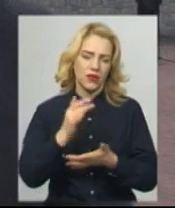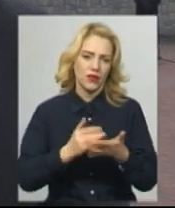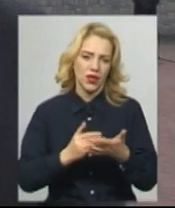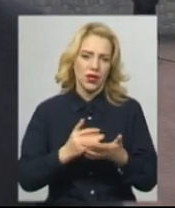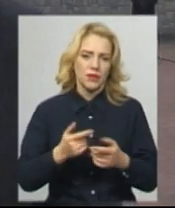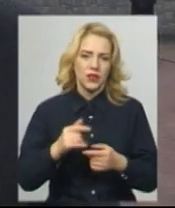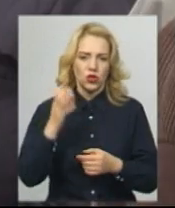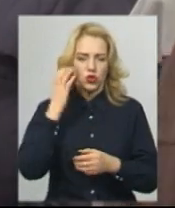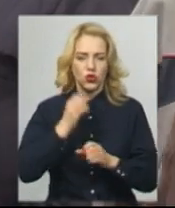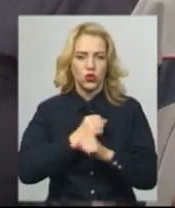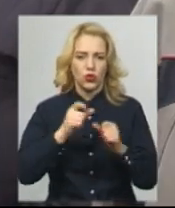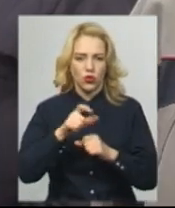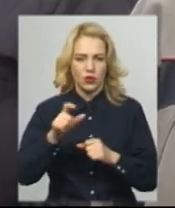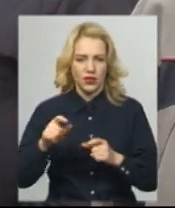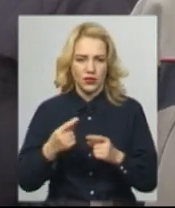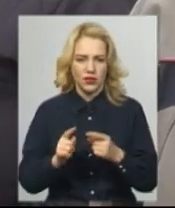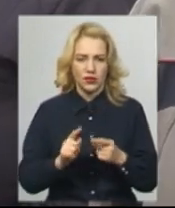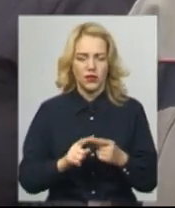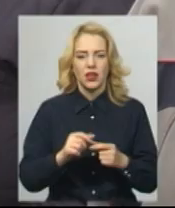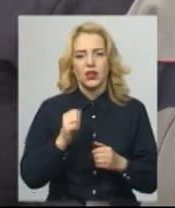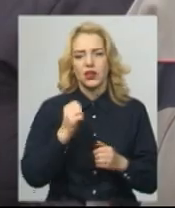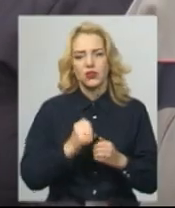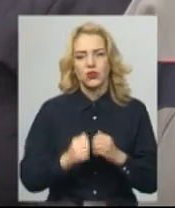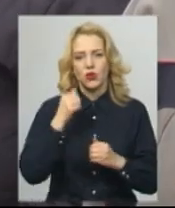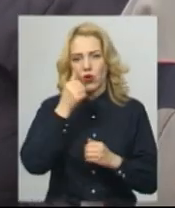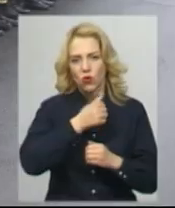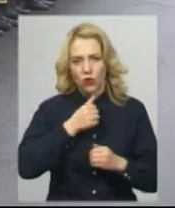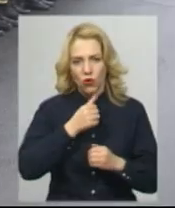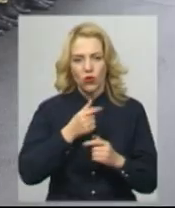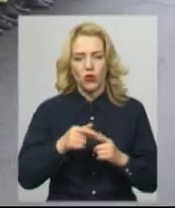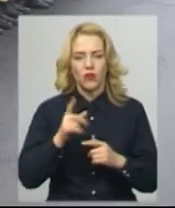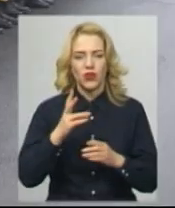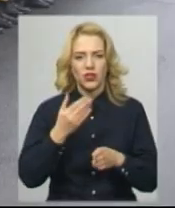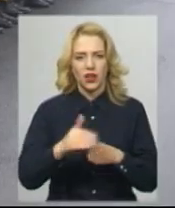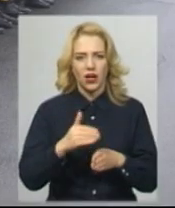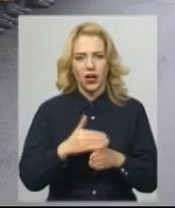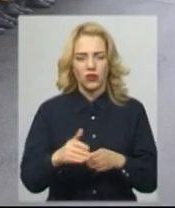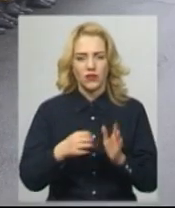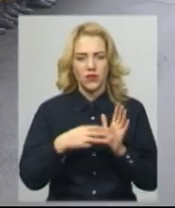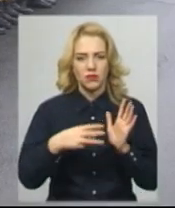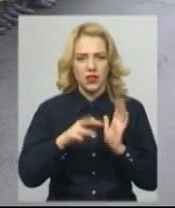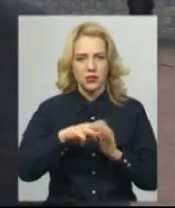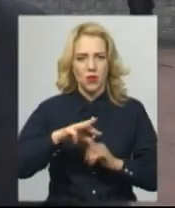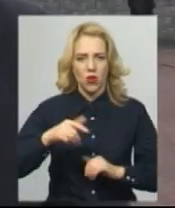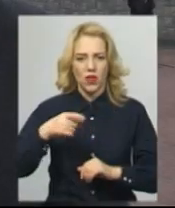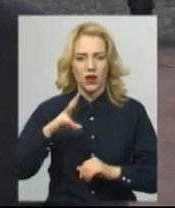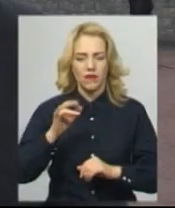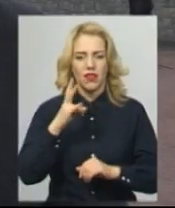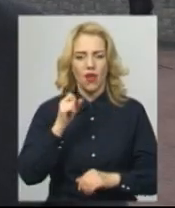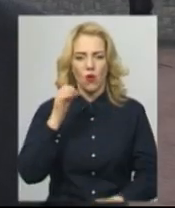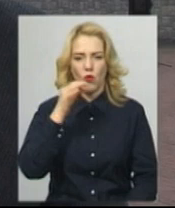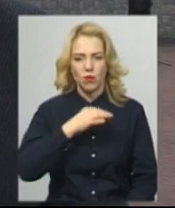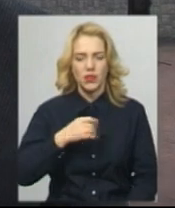облдержадміністрації Микола Дідик. За її словами, щороку на соціальні програми з Чорнобильського фонду виділяють 18 мільйонів гривень на область. Це